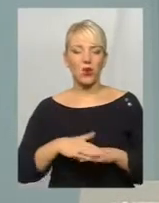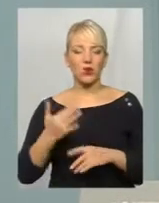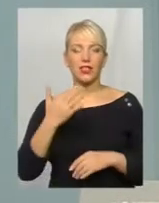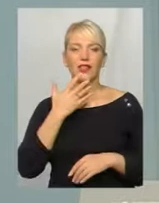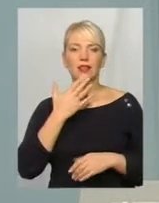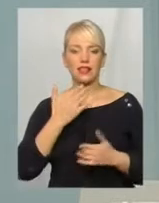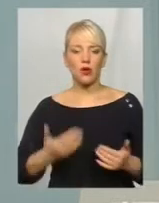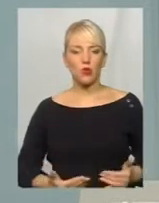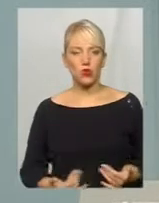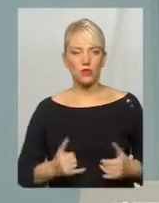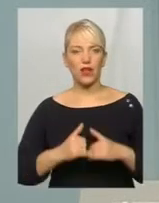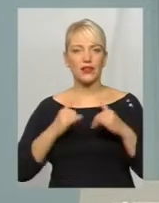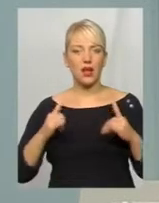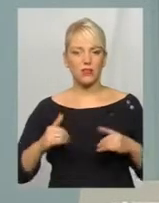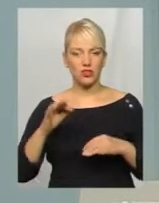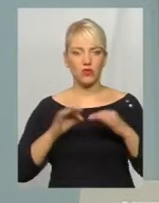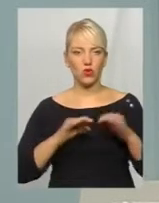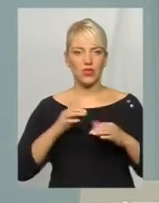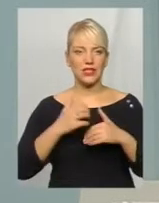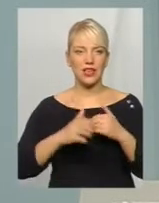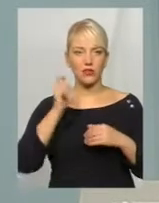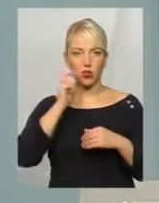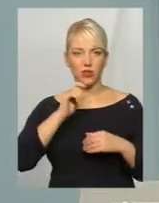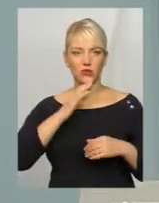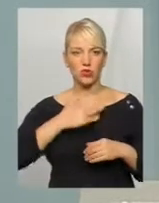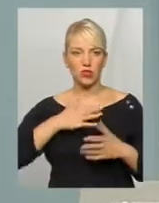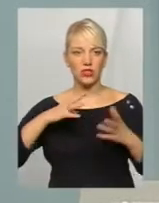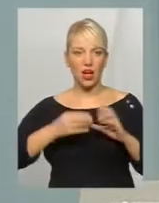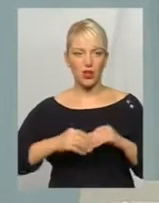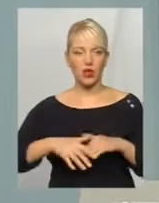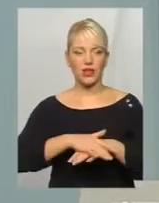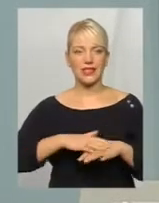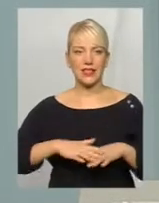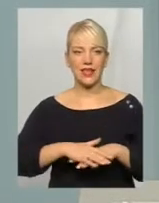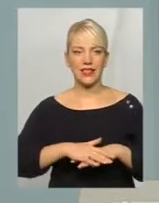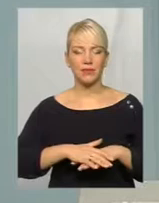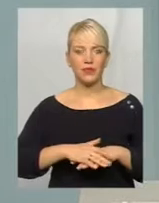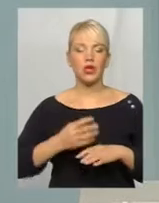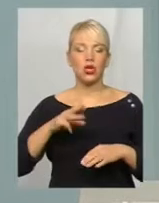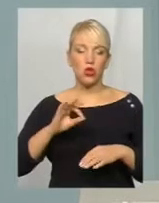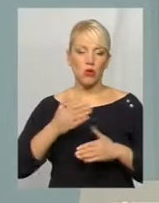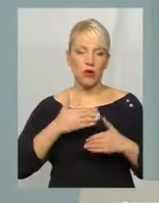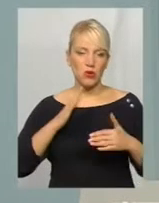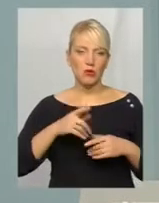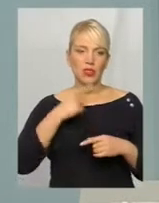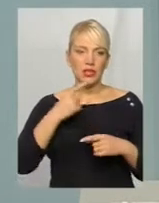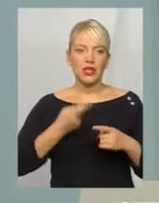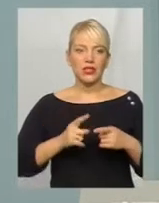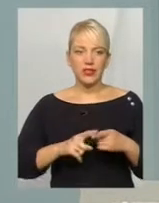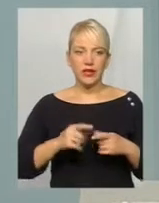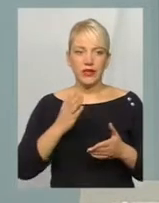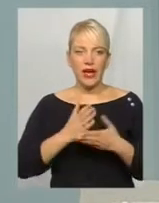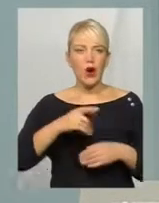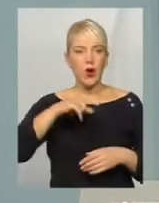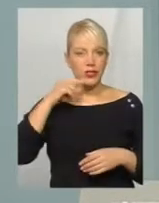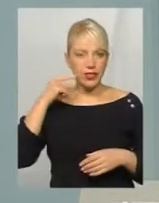проживають, найбільший їх відсоток серед українського нашого загального населення, і серед українців, то ми будемо зазначати, що це є